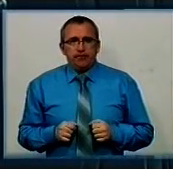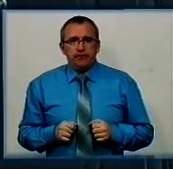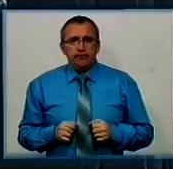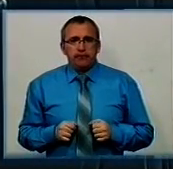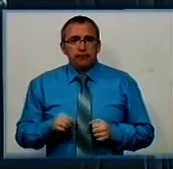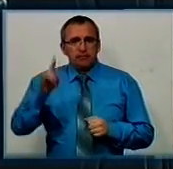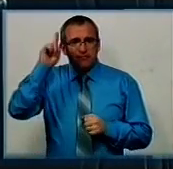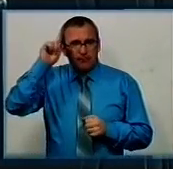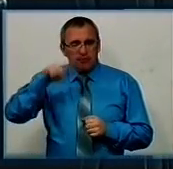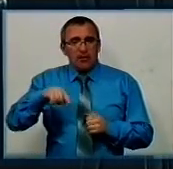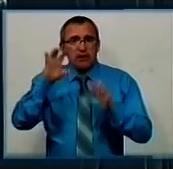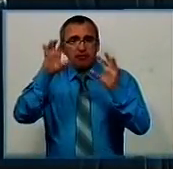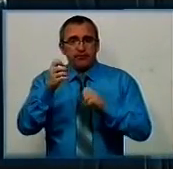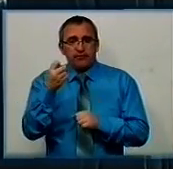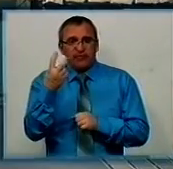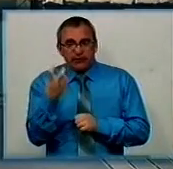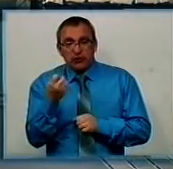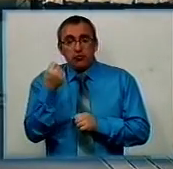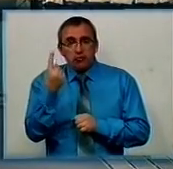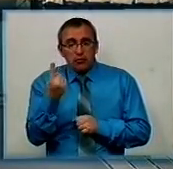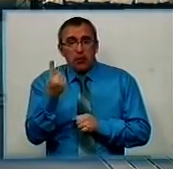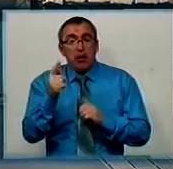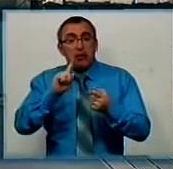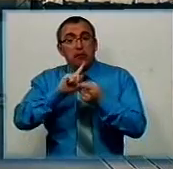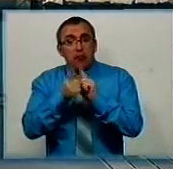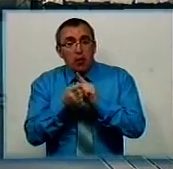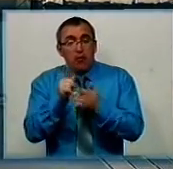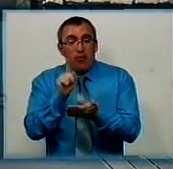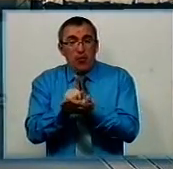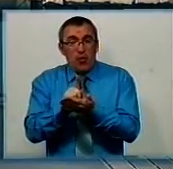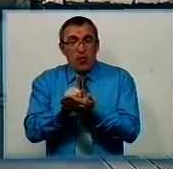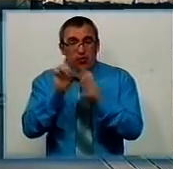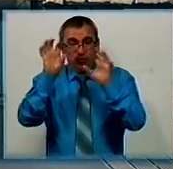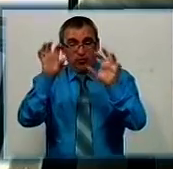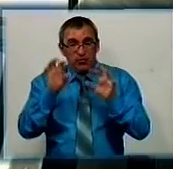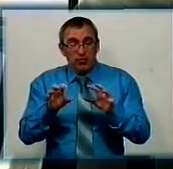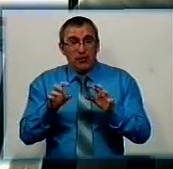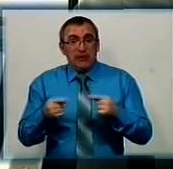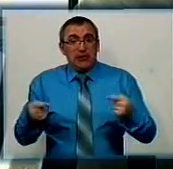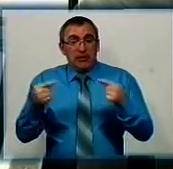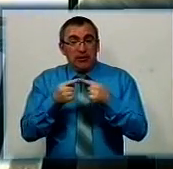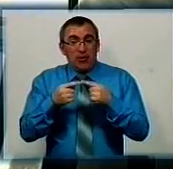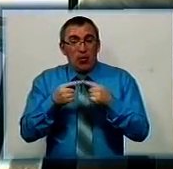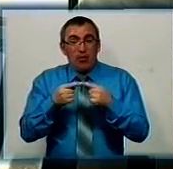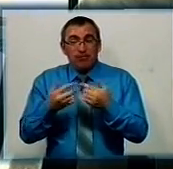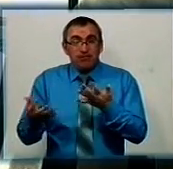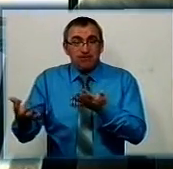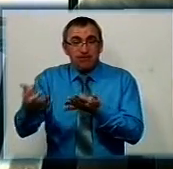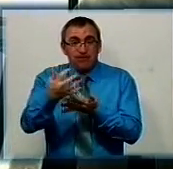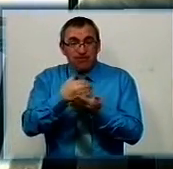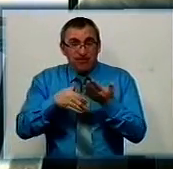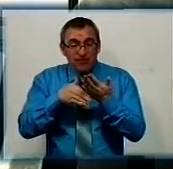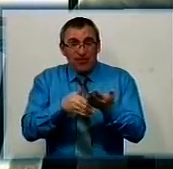Відомо про закон номер 211 небагато. Це зміни до податкового кодексу України. Згідно них, сума благодійної допомоги низки